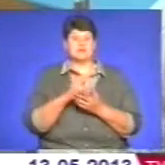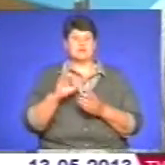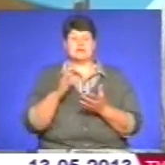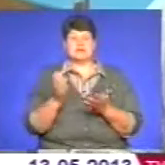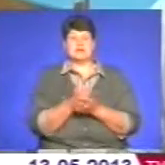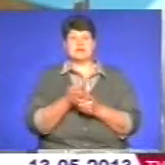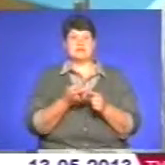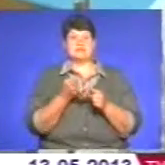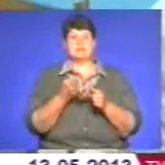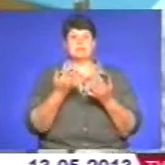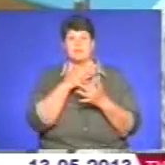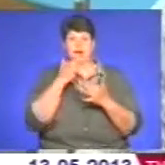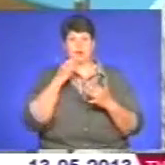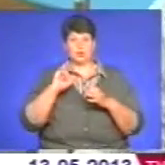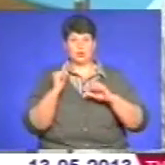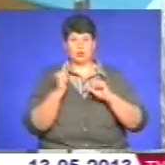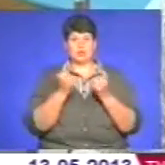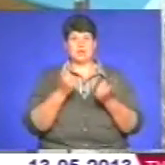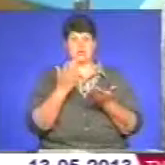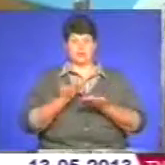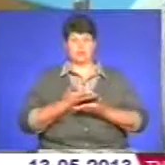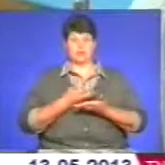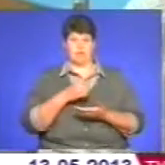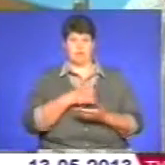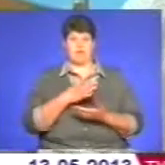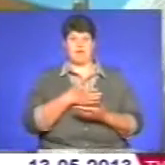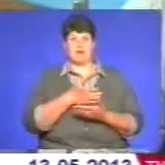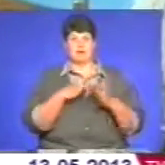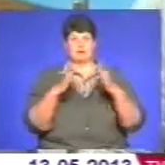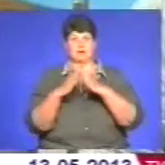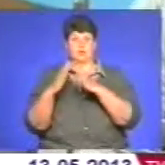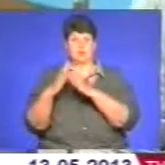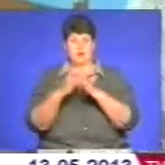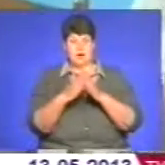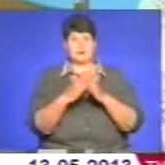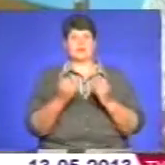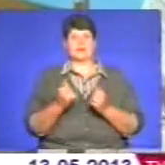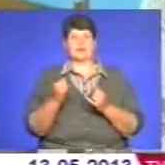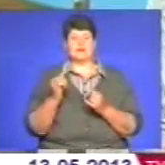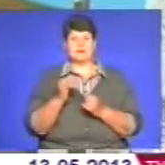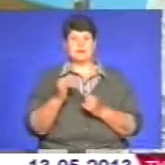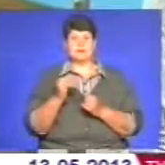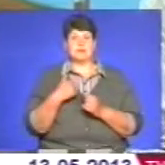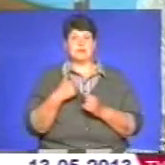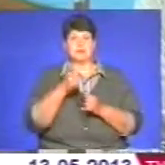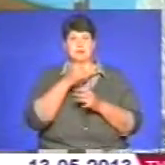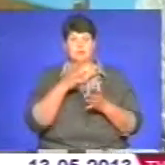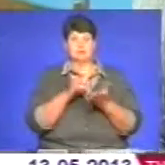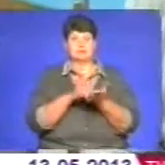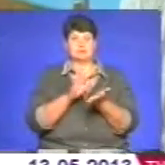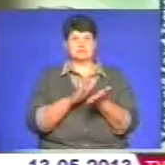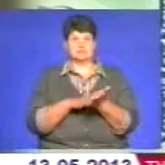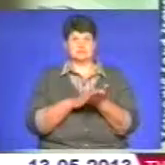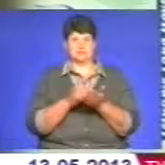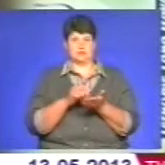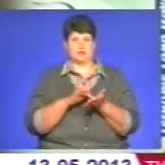що вони вже не живуть в готелях, живуть просто в приватних поселях. І от приклад, що ми їх навіть не можемо облікувати, як